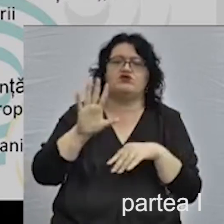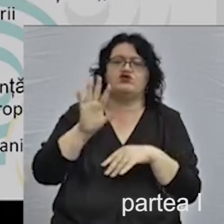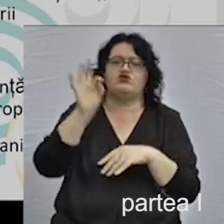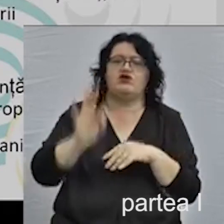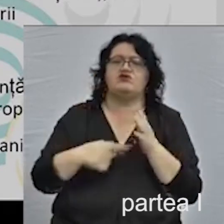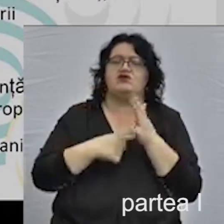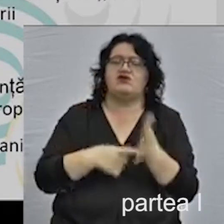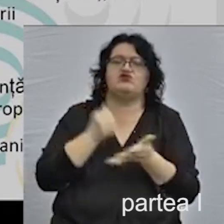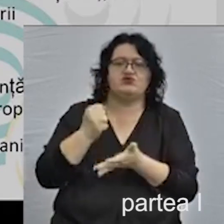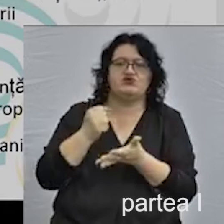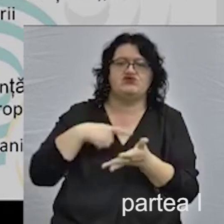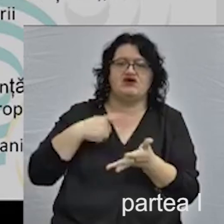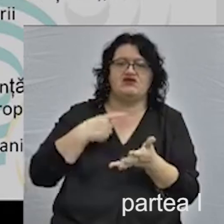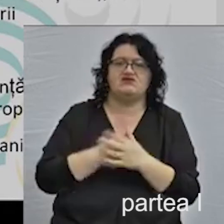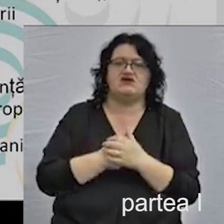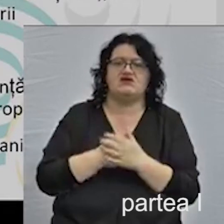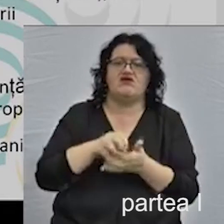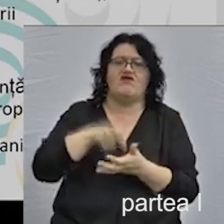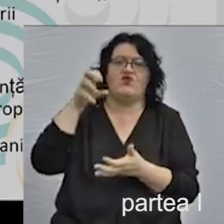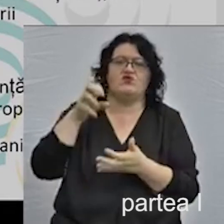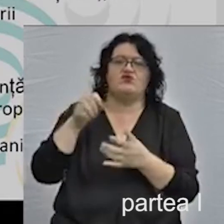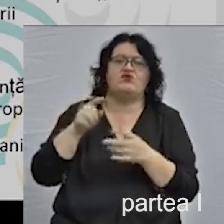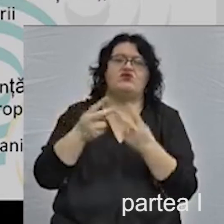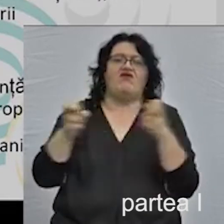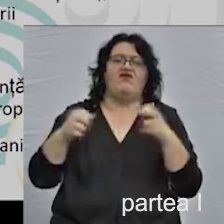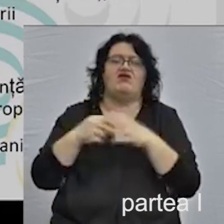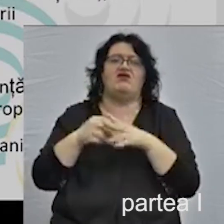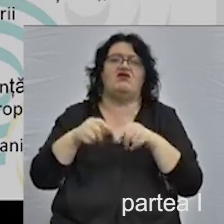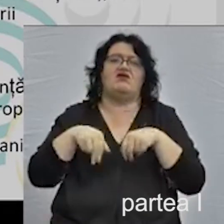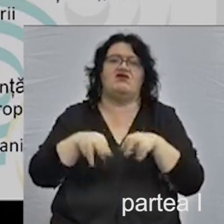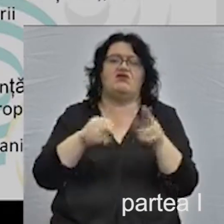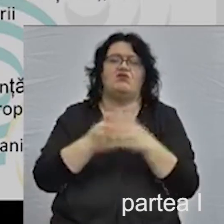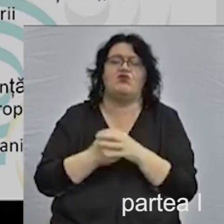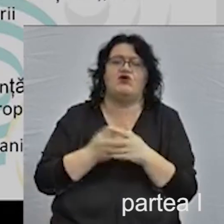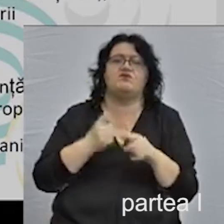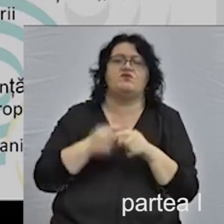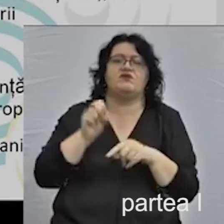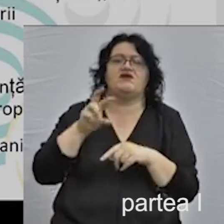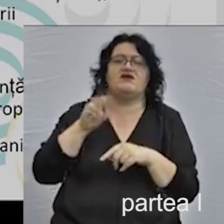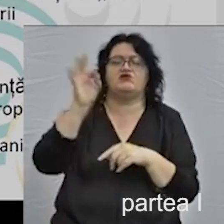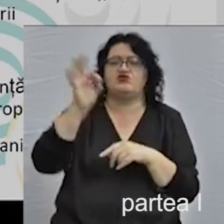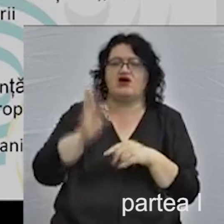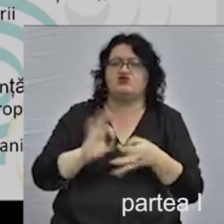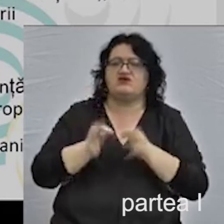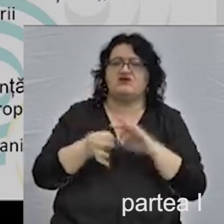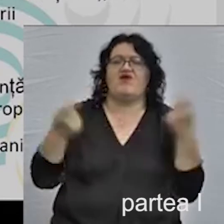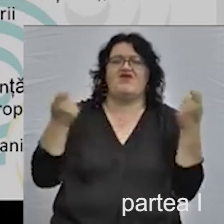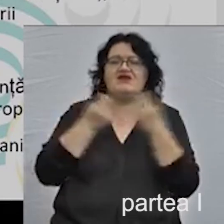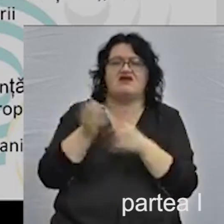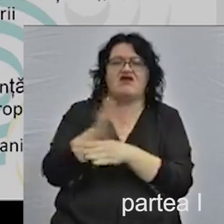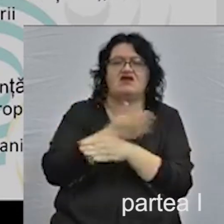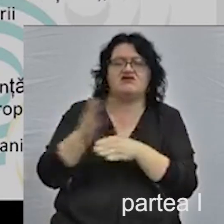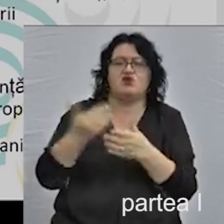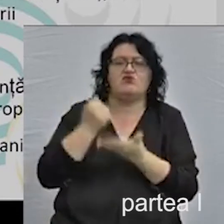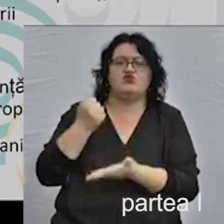din acest buget fiind din fonduri nerambursabile, din fonduri FEDER, 13% reprezintă cofinanțarea națională